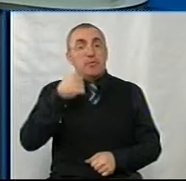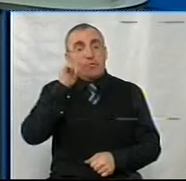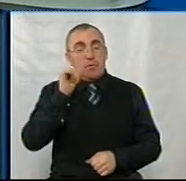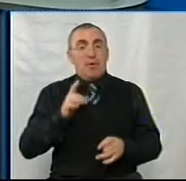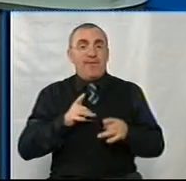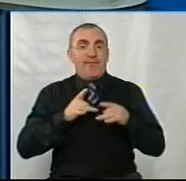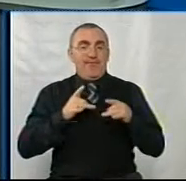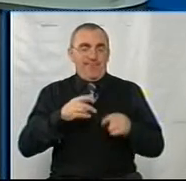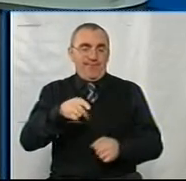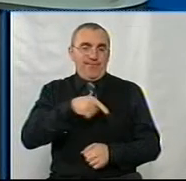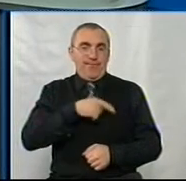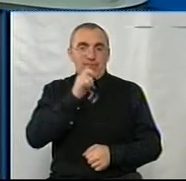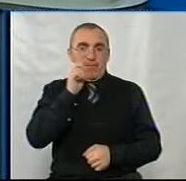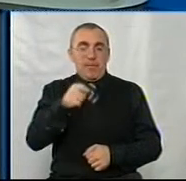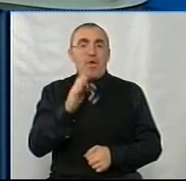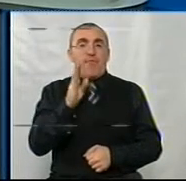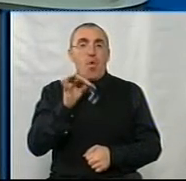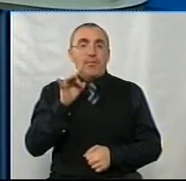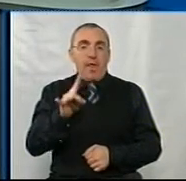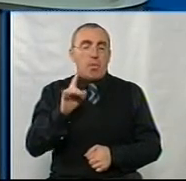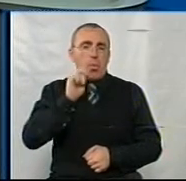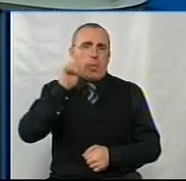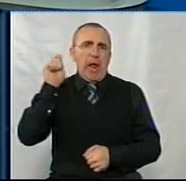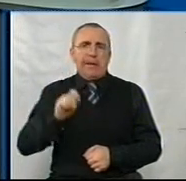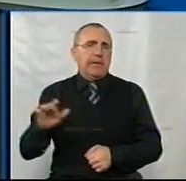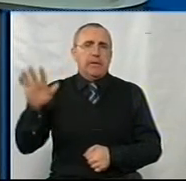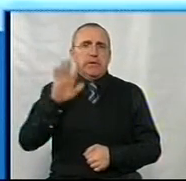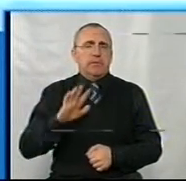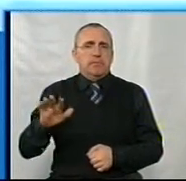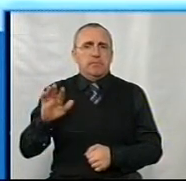відзнака була волонтер України. Слухайте,